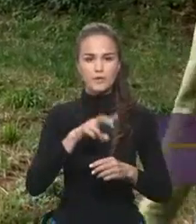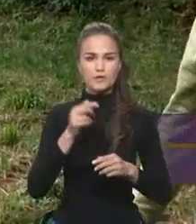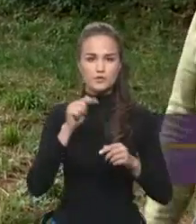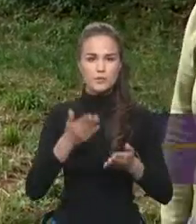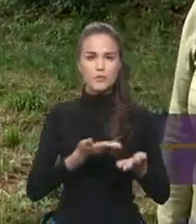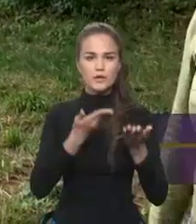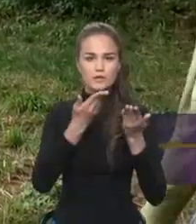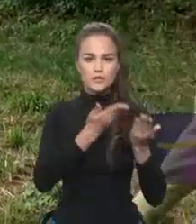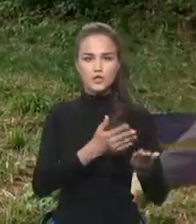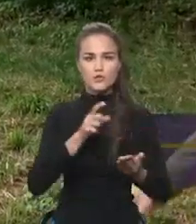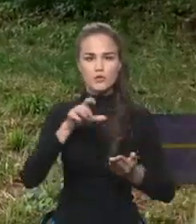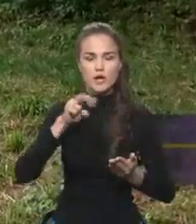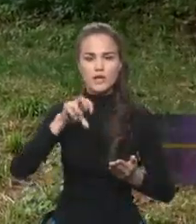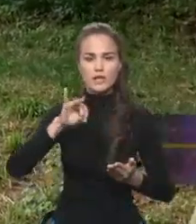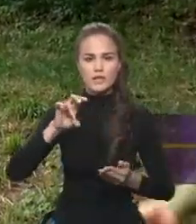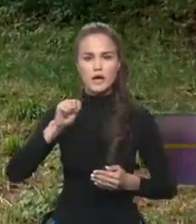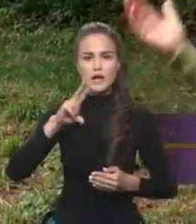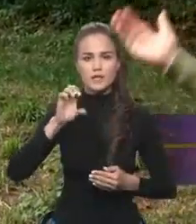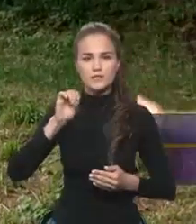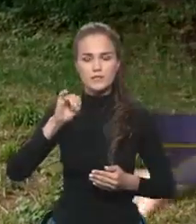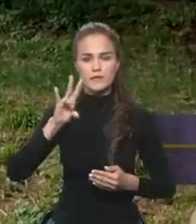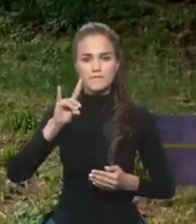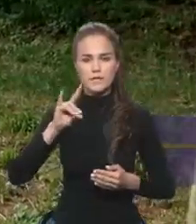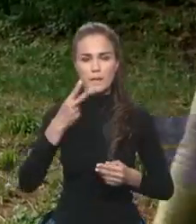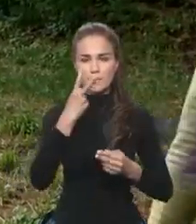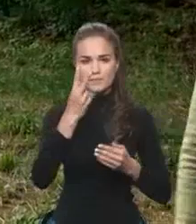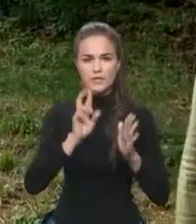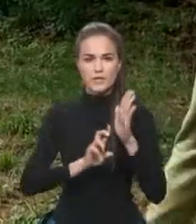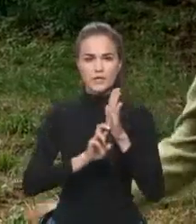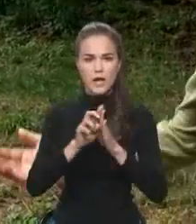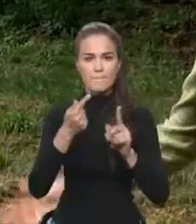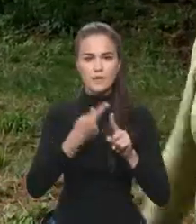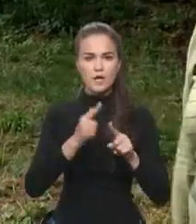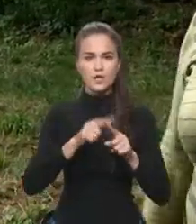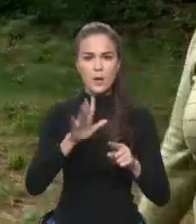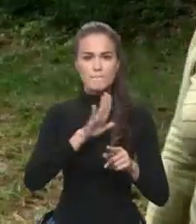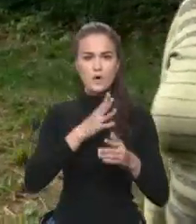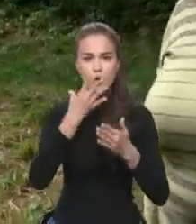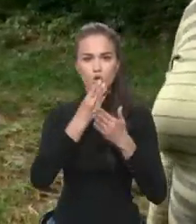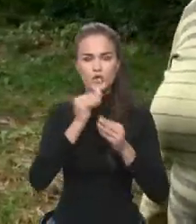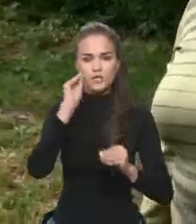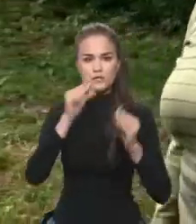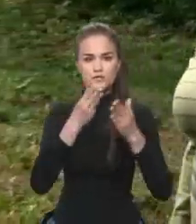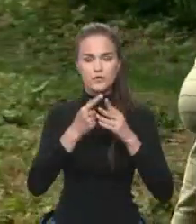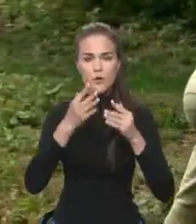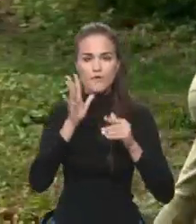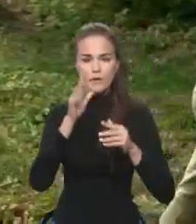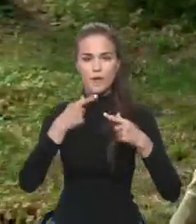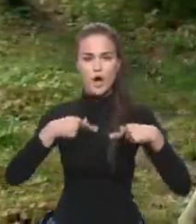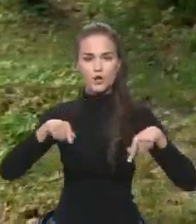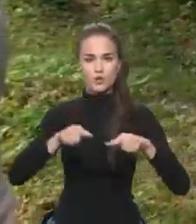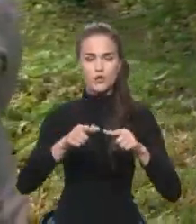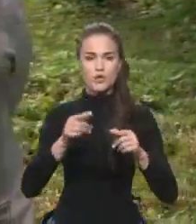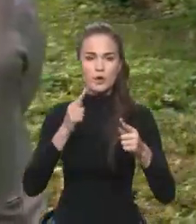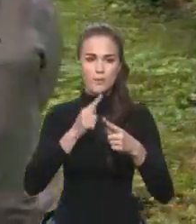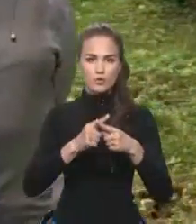Галины Алексеевны Посмотреть храм, который был украшением в свое время округи Ну и плюс,